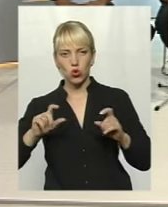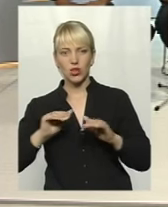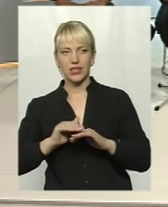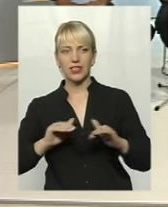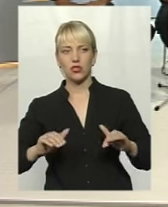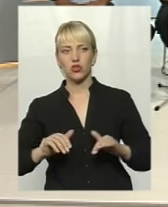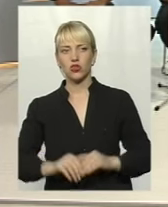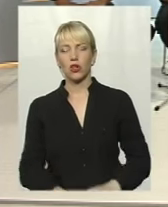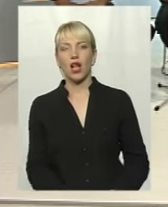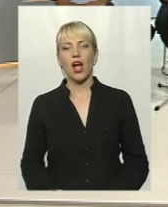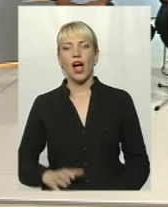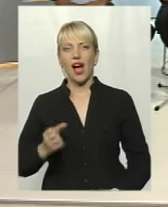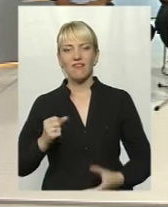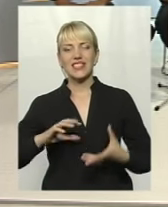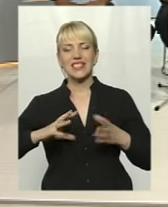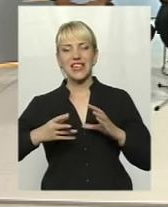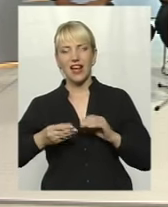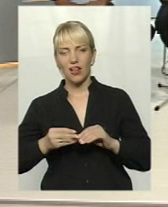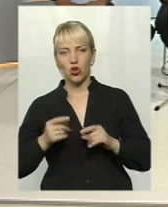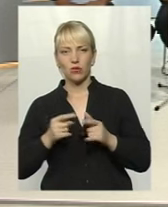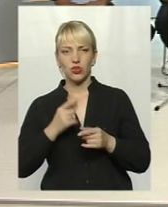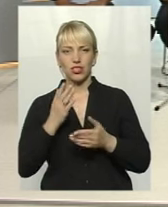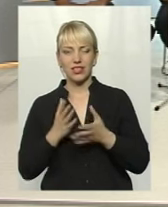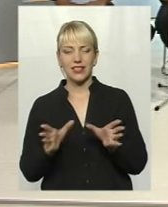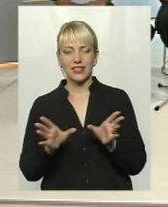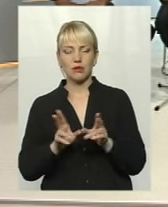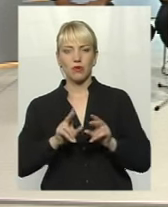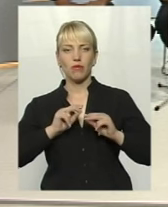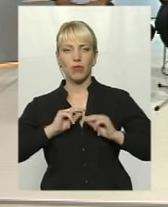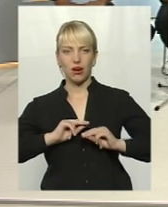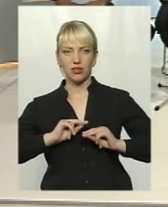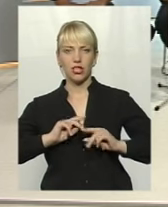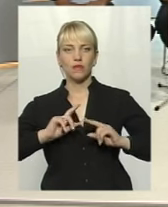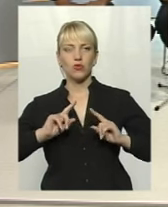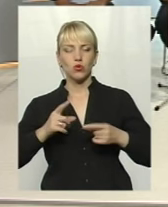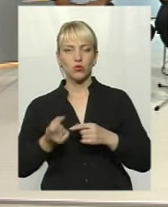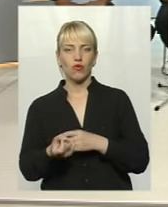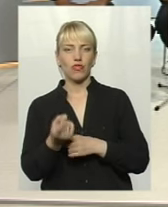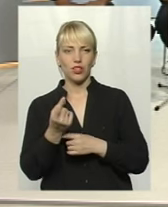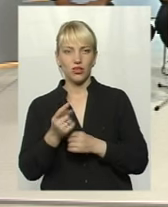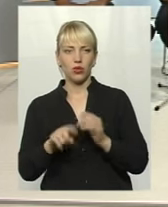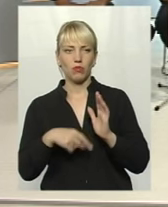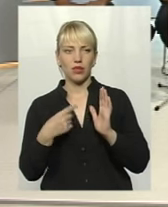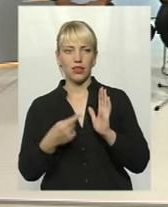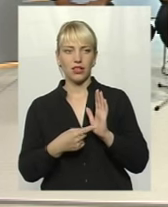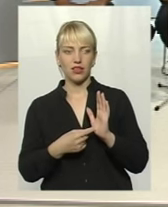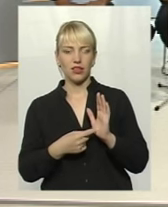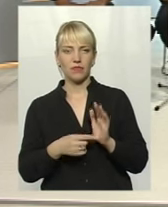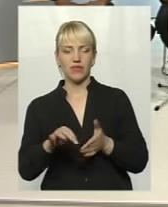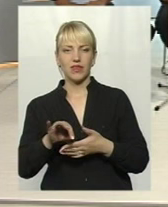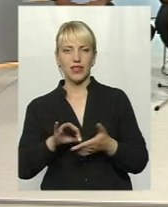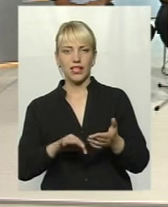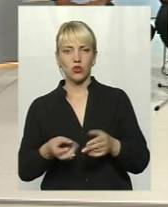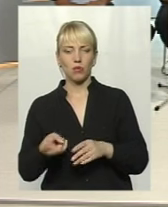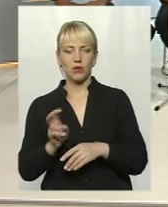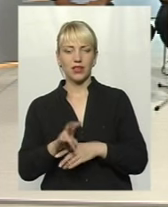загалом, чи є співпраця? Чому виникло питання відразу прийти